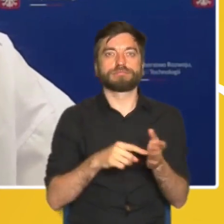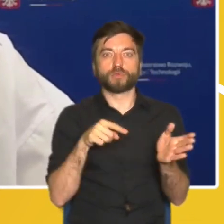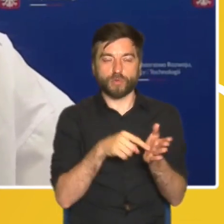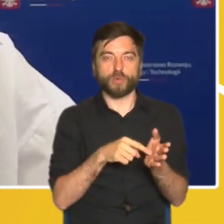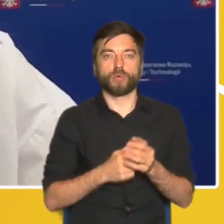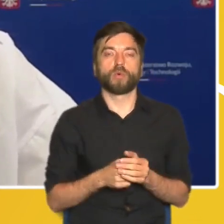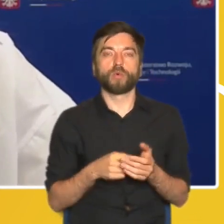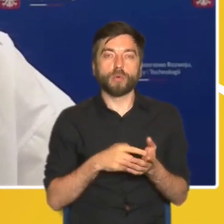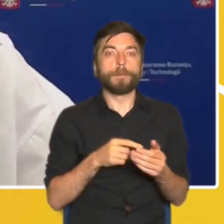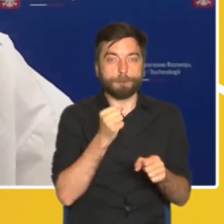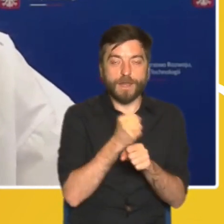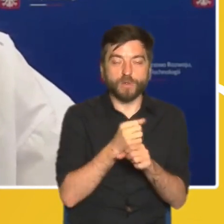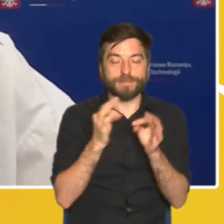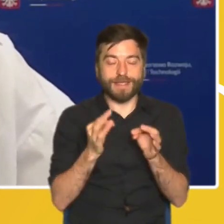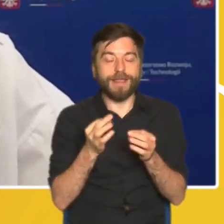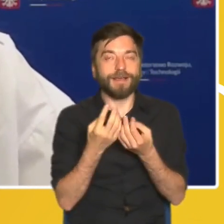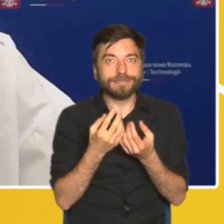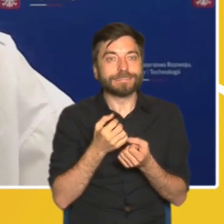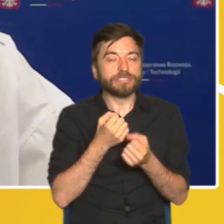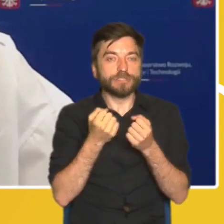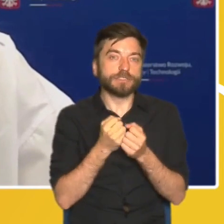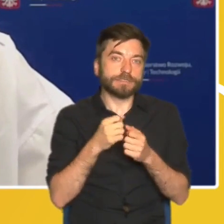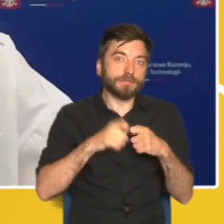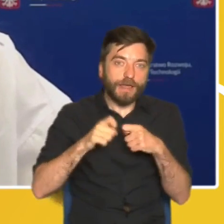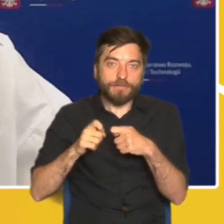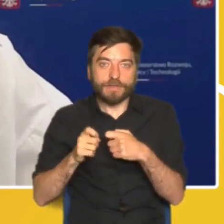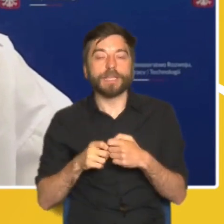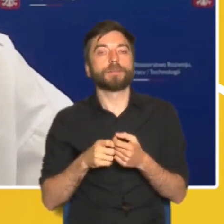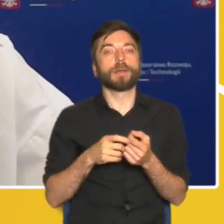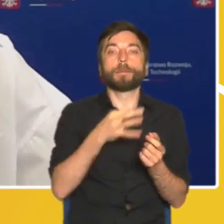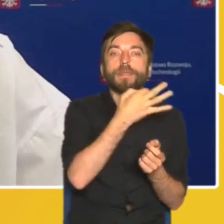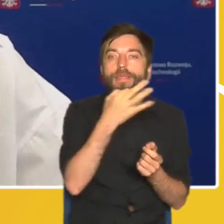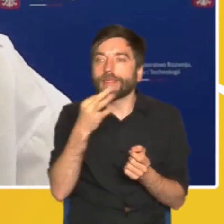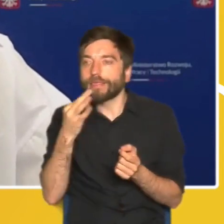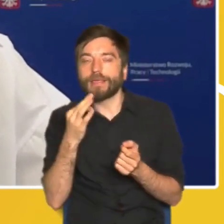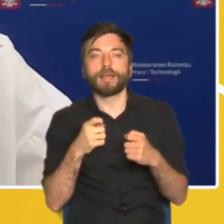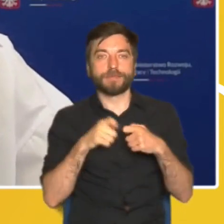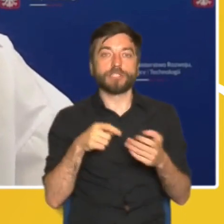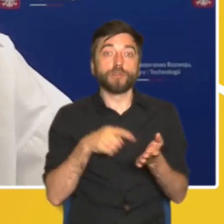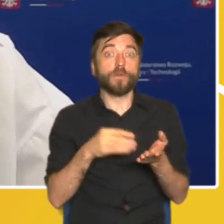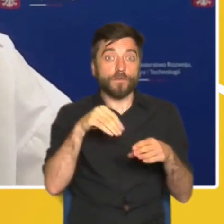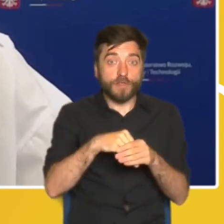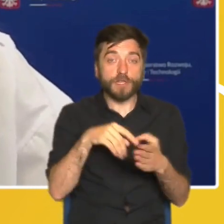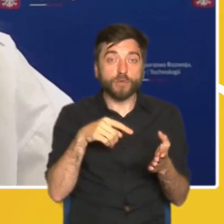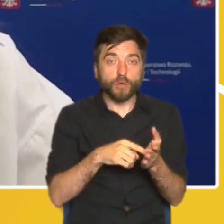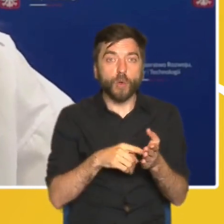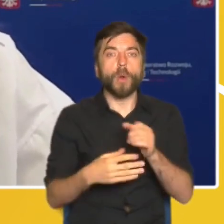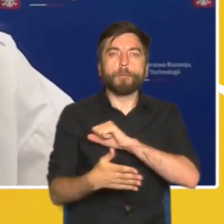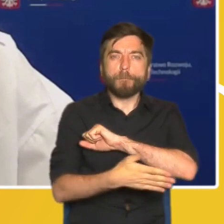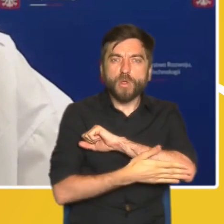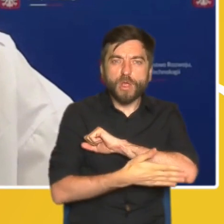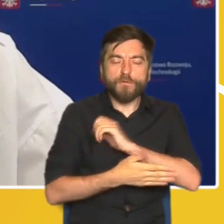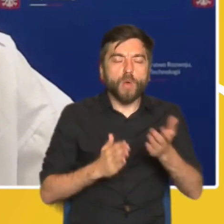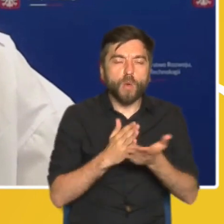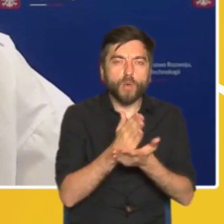pracujemy, które konsultowaliśmy przez ostatnie kilka miesięcy, które gwarantują wyposażenie w podstawowe usługi